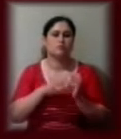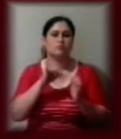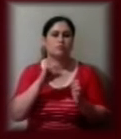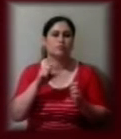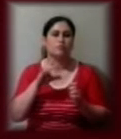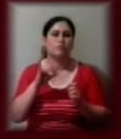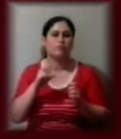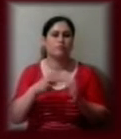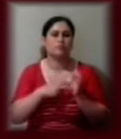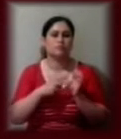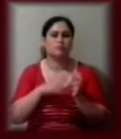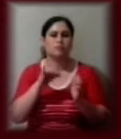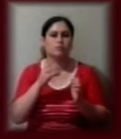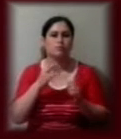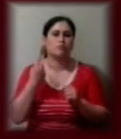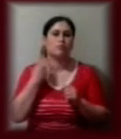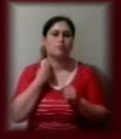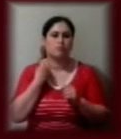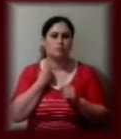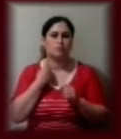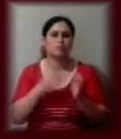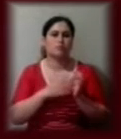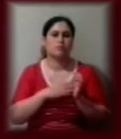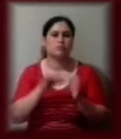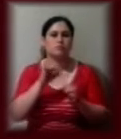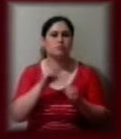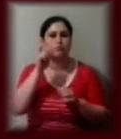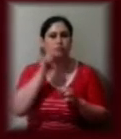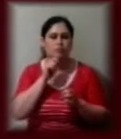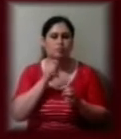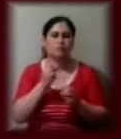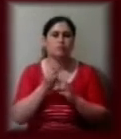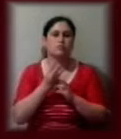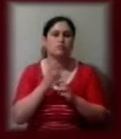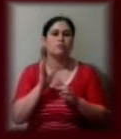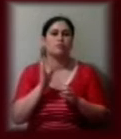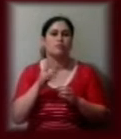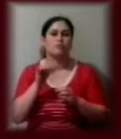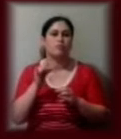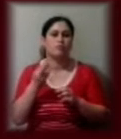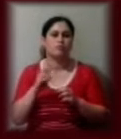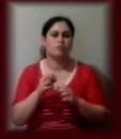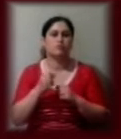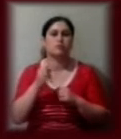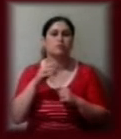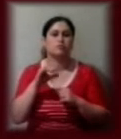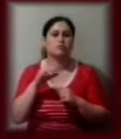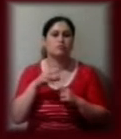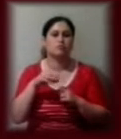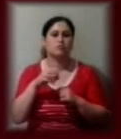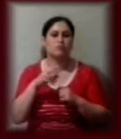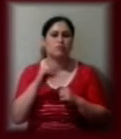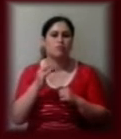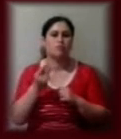липня – англійська мова, 9-го – історія України. 13 липня – біологія, тестування з географії проведуть 15